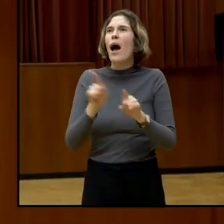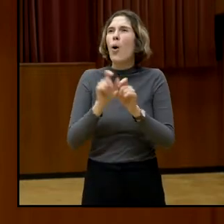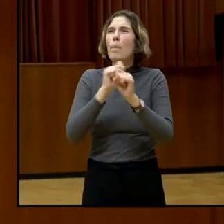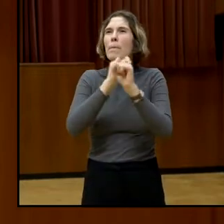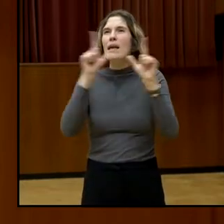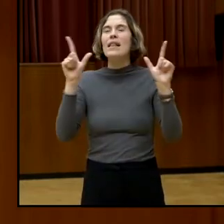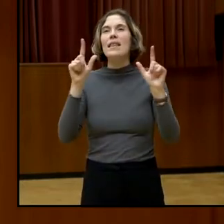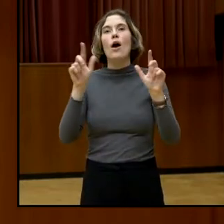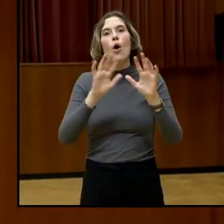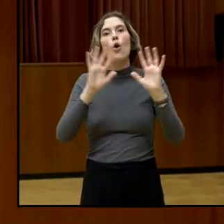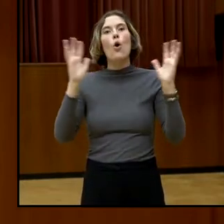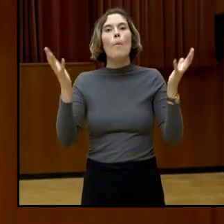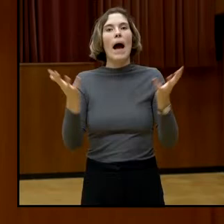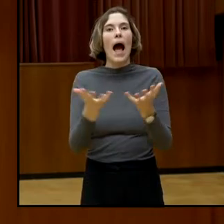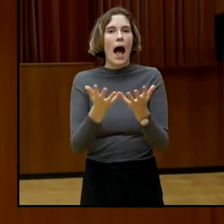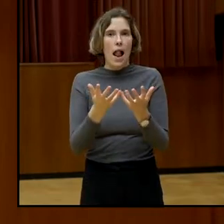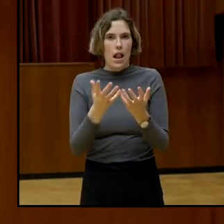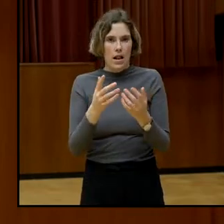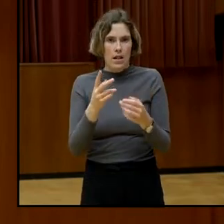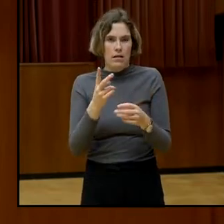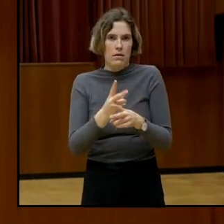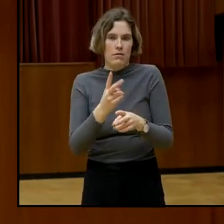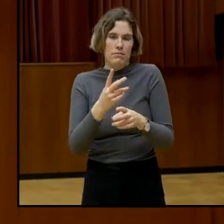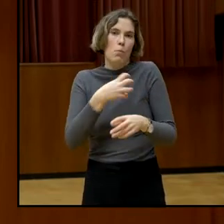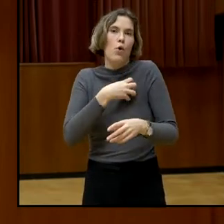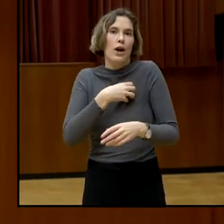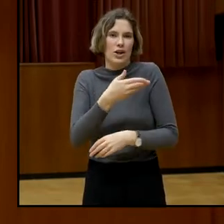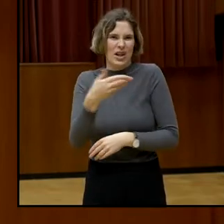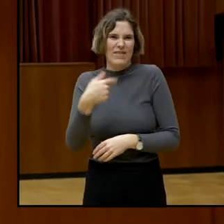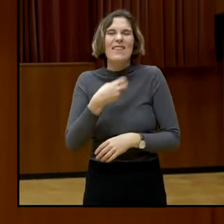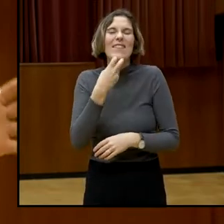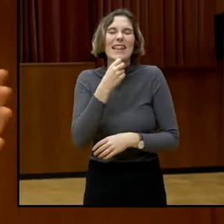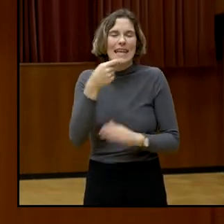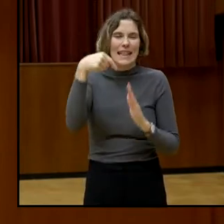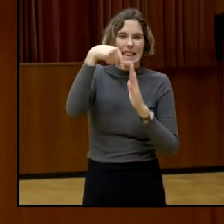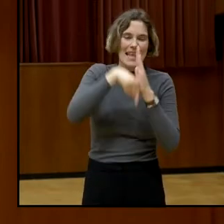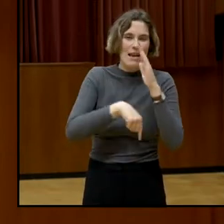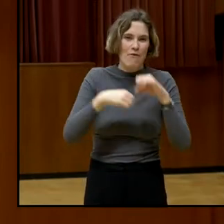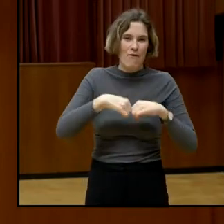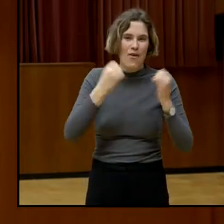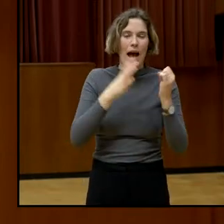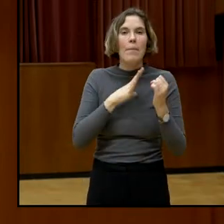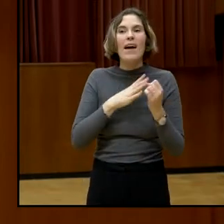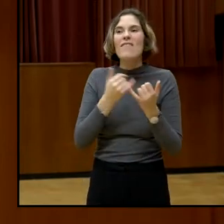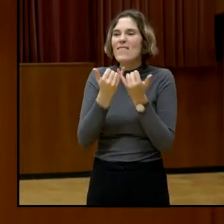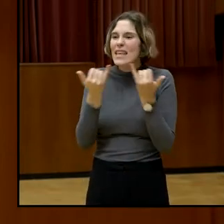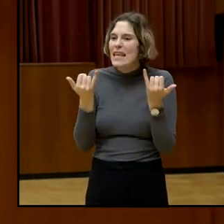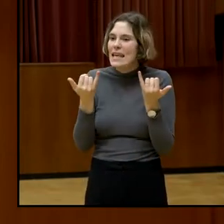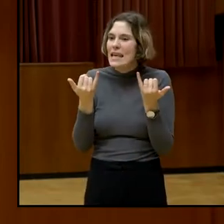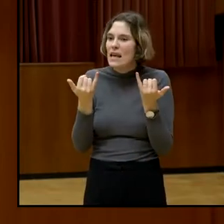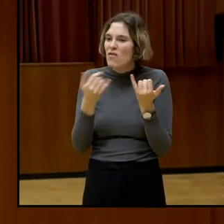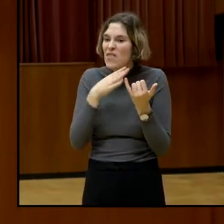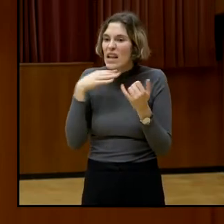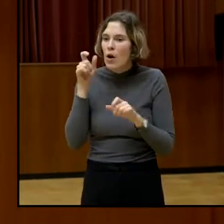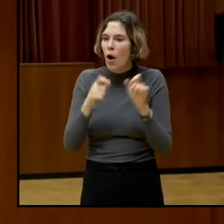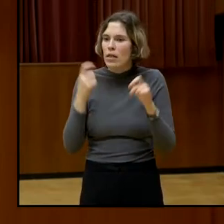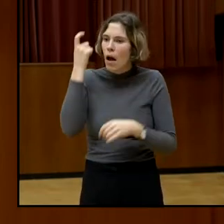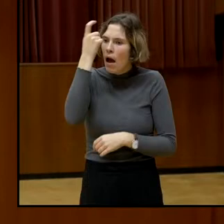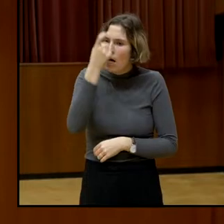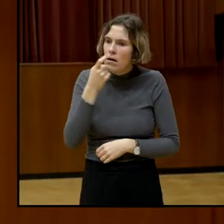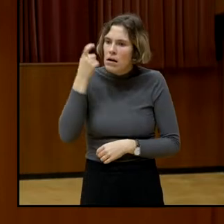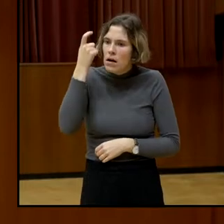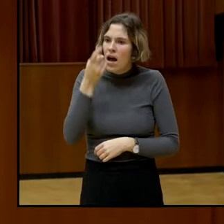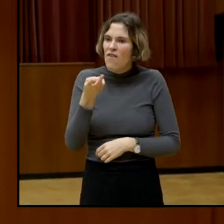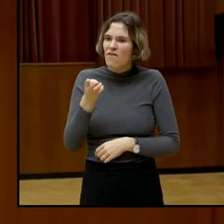über die ich jetzt im Teil nicht sprechen möchte, aber natürlich, das ist so die eine Sache zu sagen, wie kann das sein, wie kann das sein, dass wir Bürgerinnenbeteiligungsprozesse haben und Bürgerinnenräte haben,